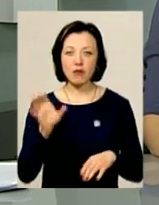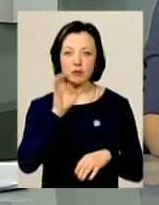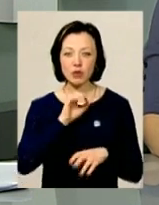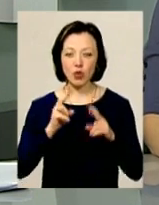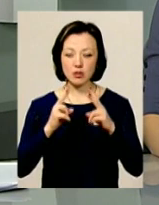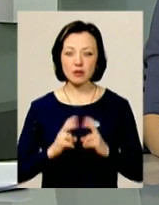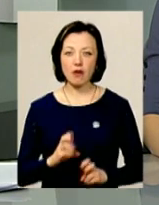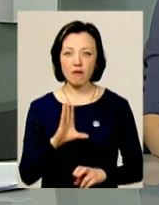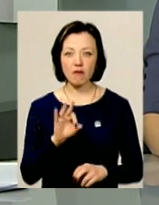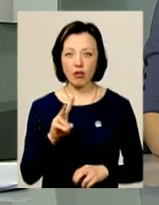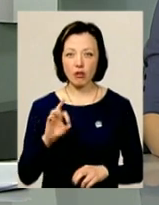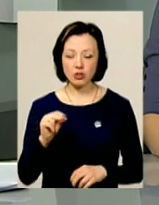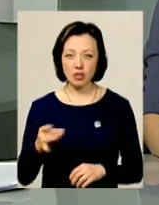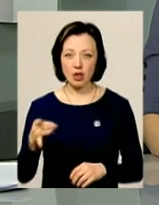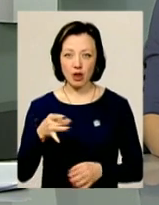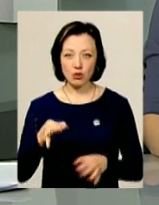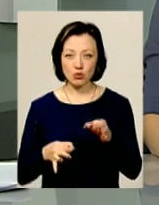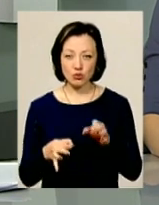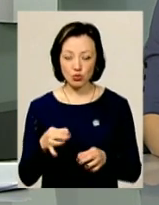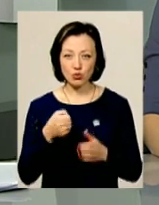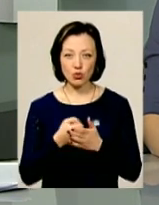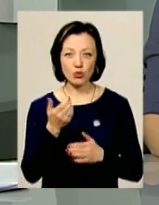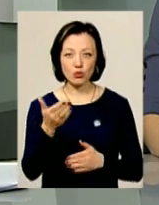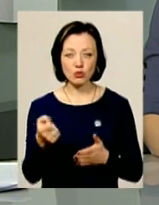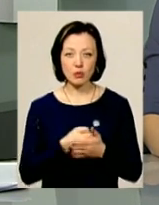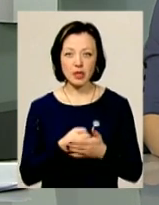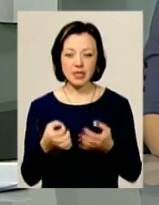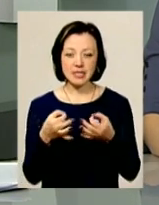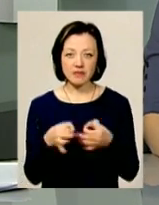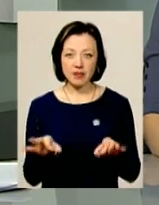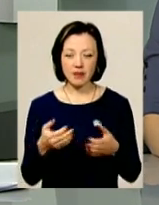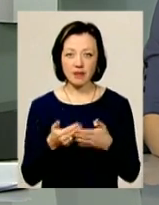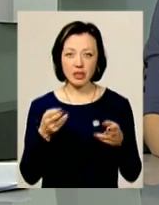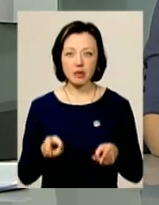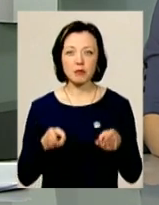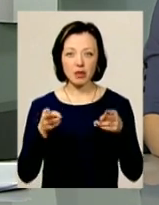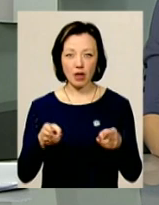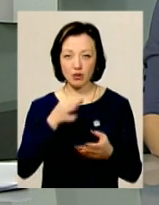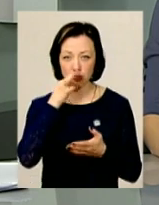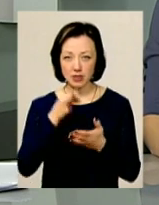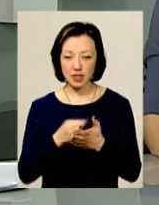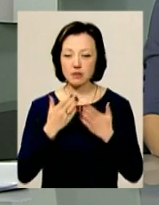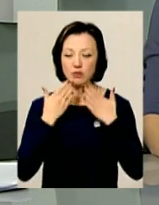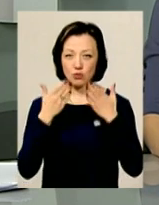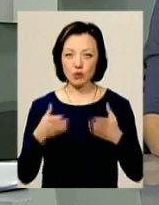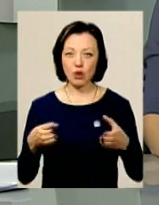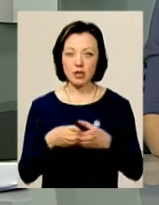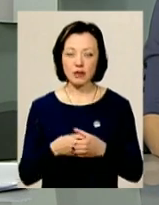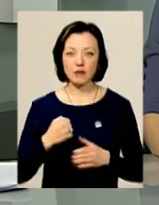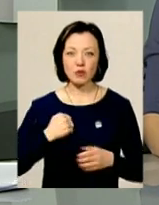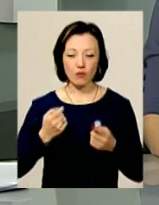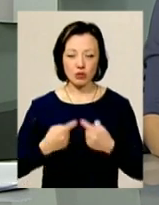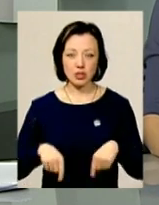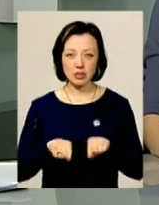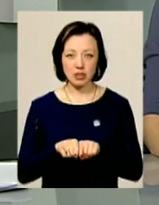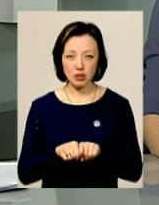розглядав Волочийський райсуд. І саме до нього з клопотанням про звільнення строковика від кримінальної відповідальності звернувся колектив військової частини.